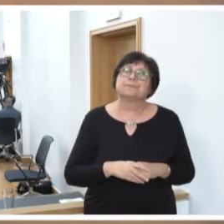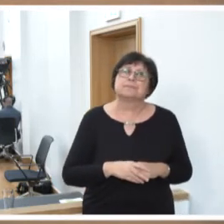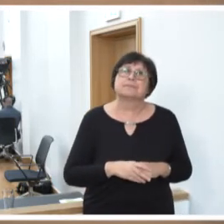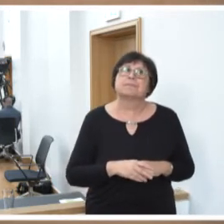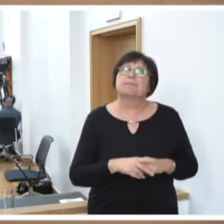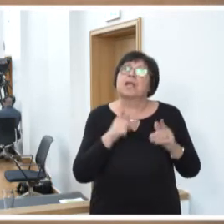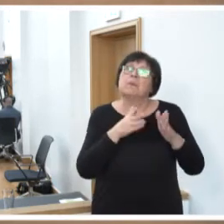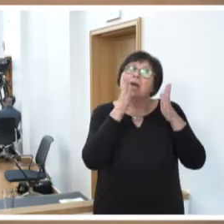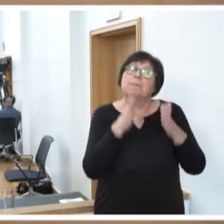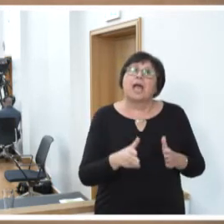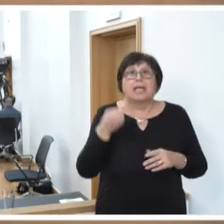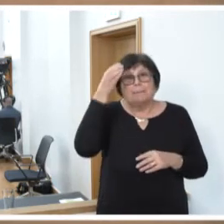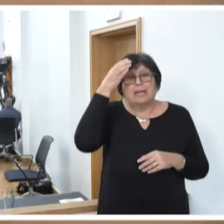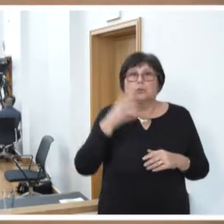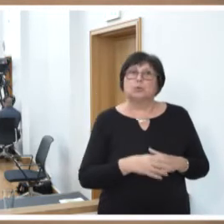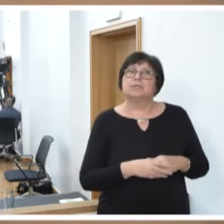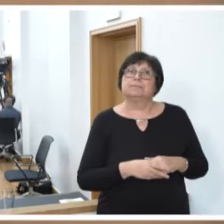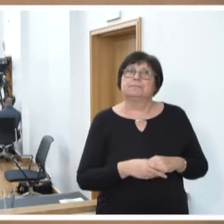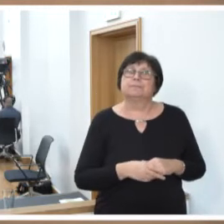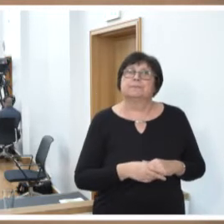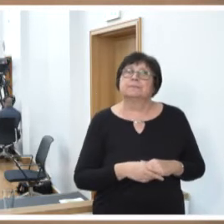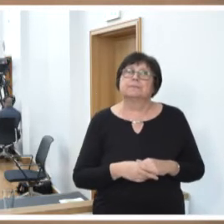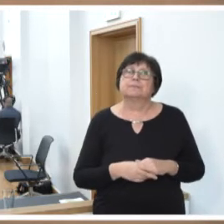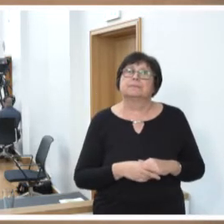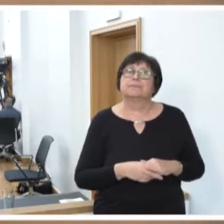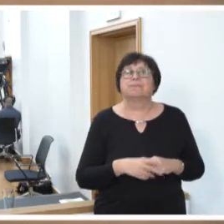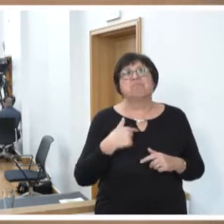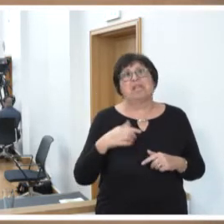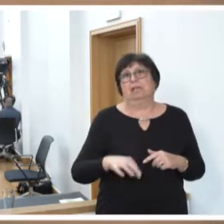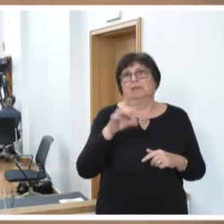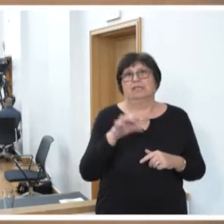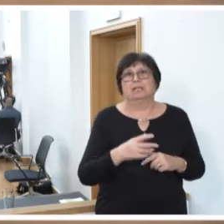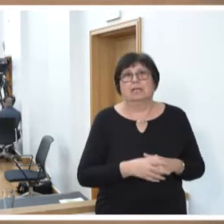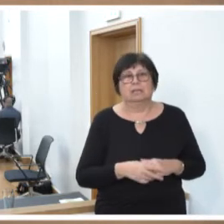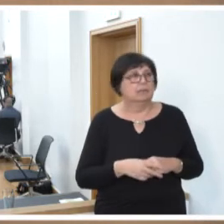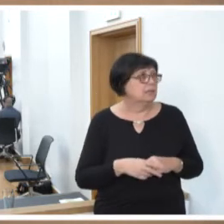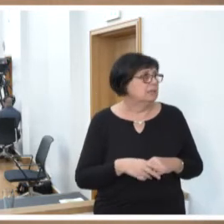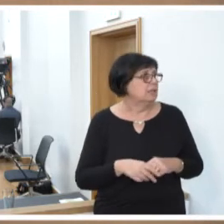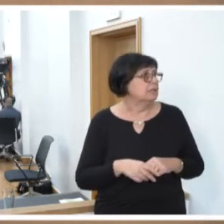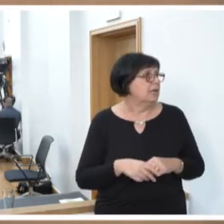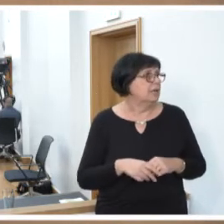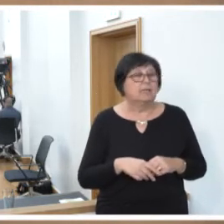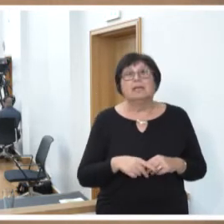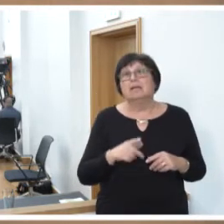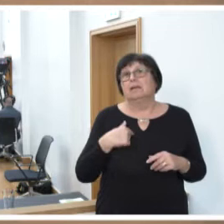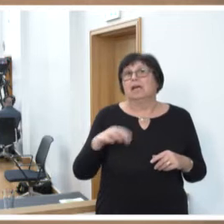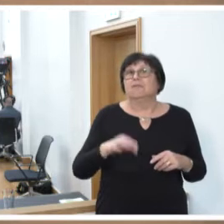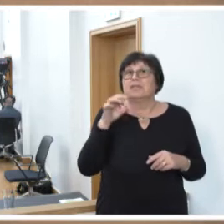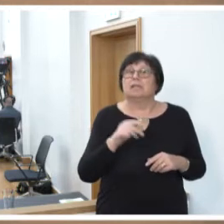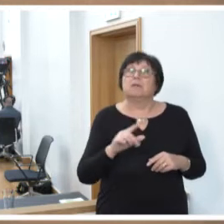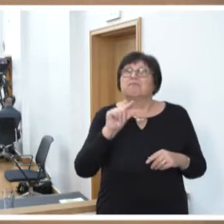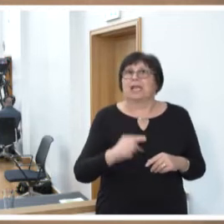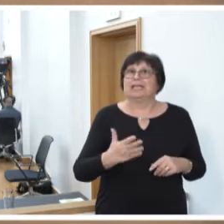Im Bereich der Bildung finde ich, und das wird jetzt wahrscheinlich die wenigsten überraschen,